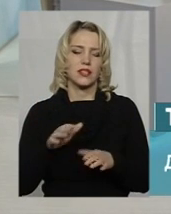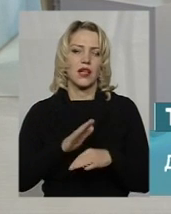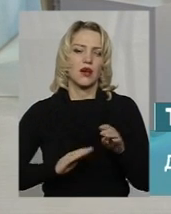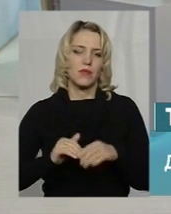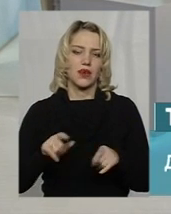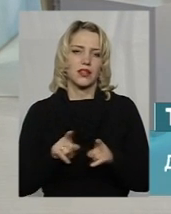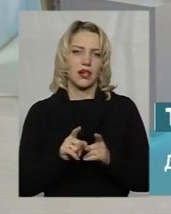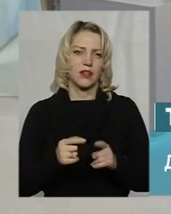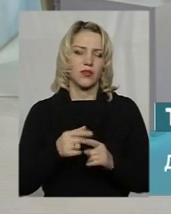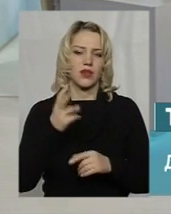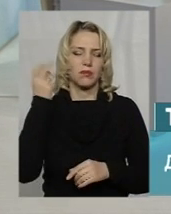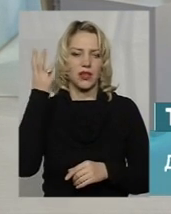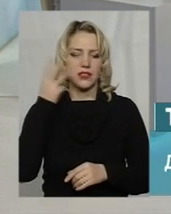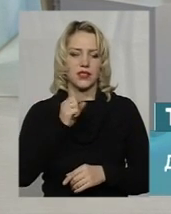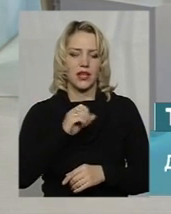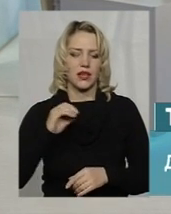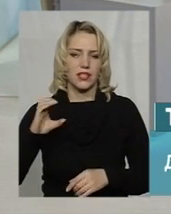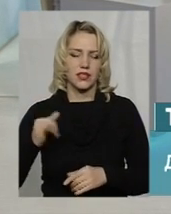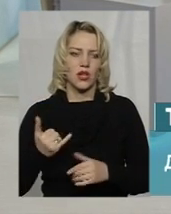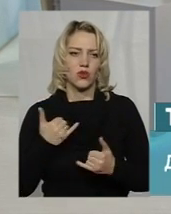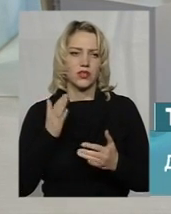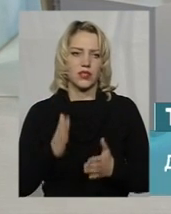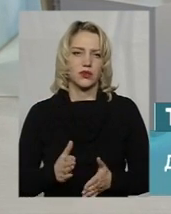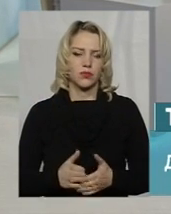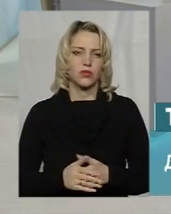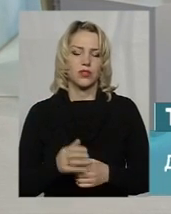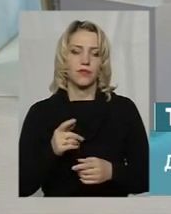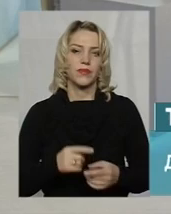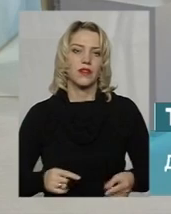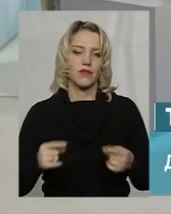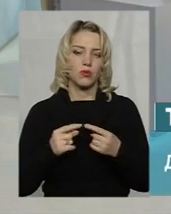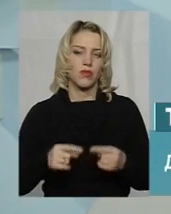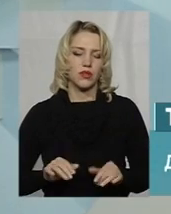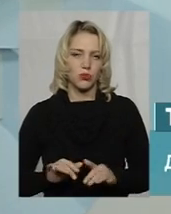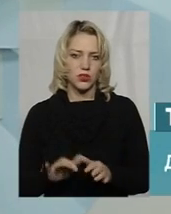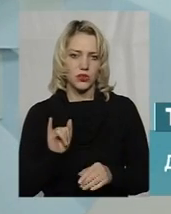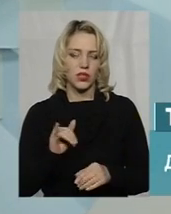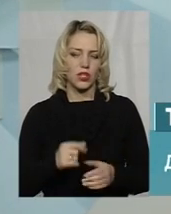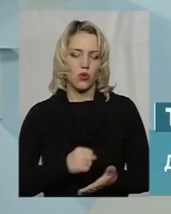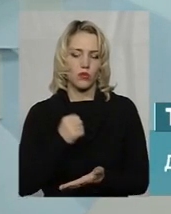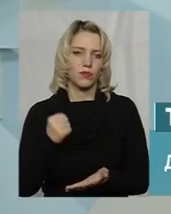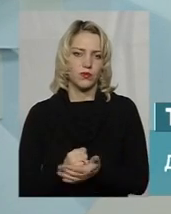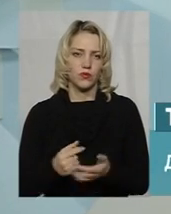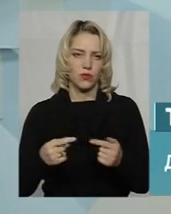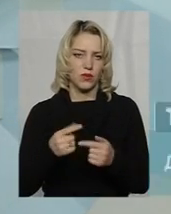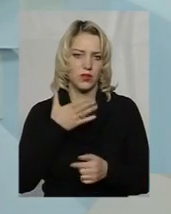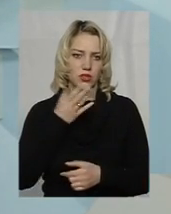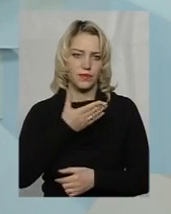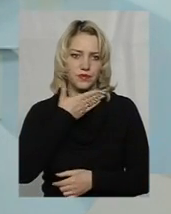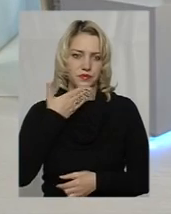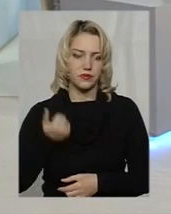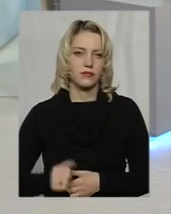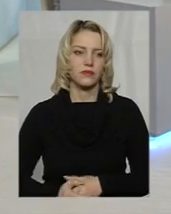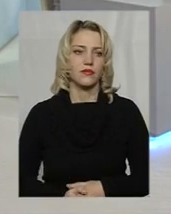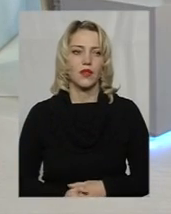відбувається таким чином. По Хмельницькій АЕС зараз будуть йти відповідні процедури і остаточного рішення ще поки що немає. До речі,